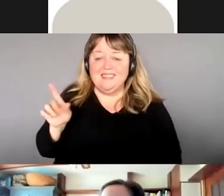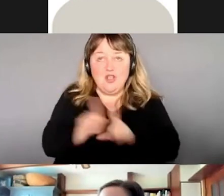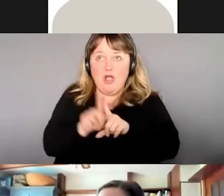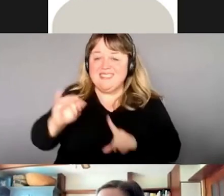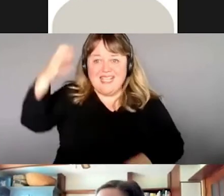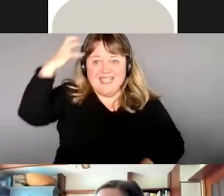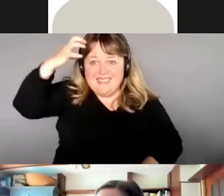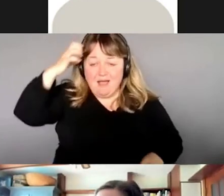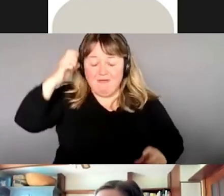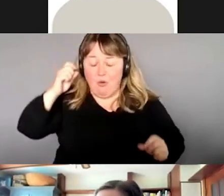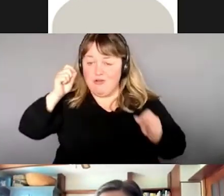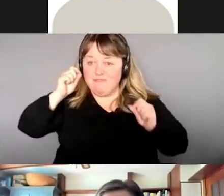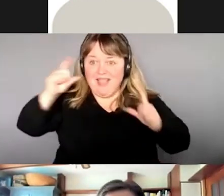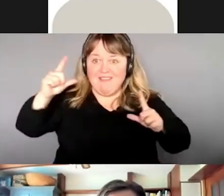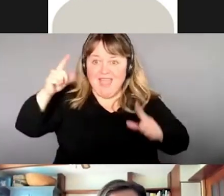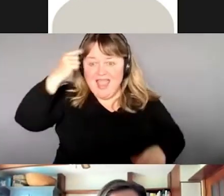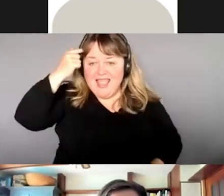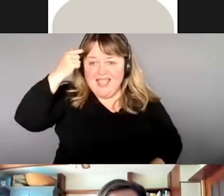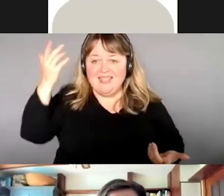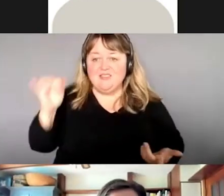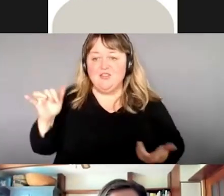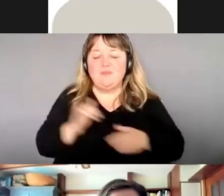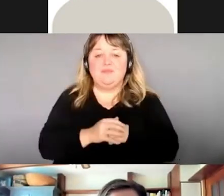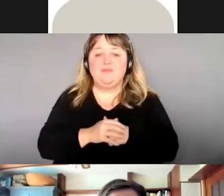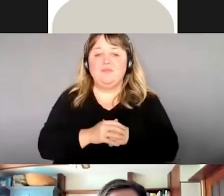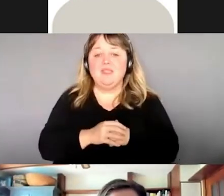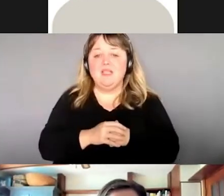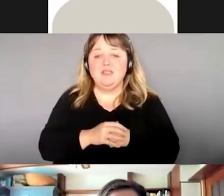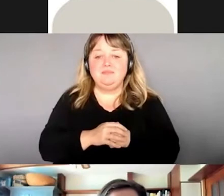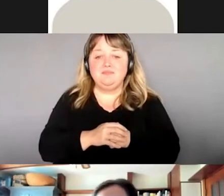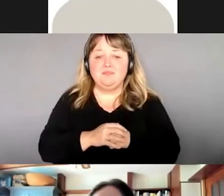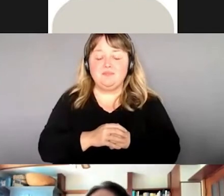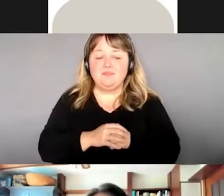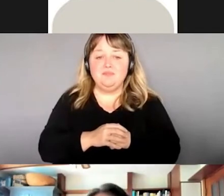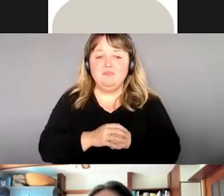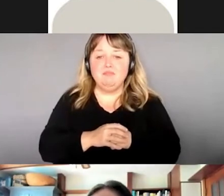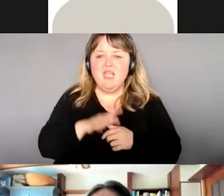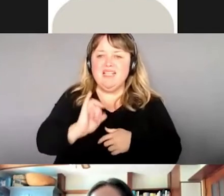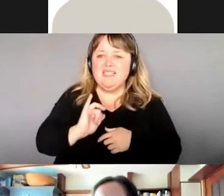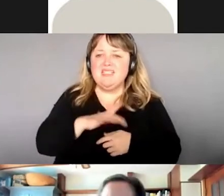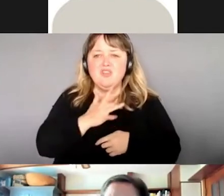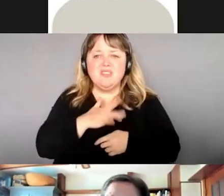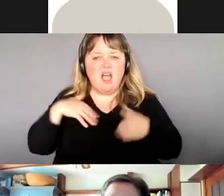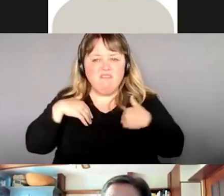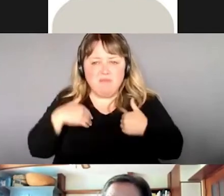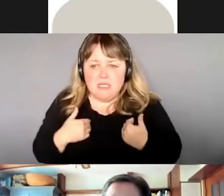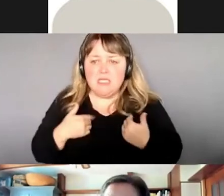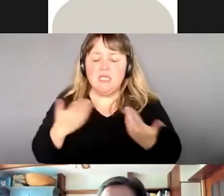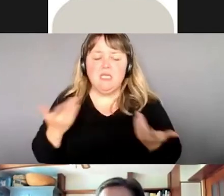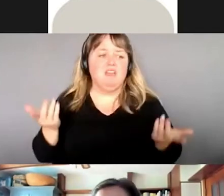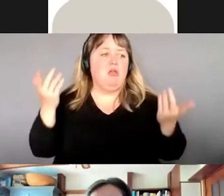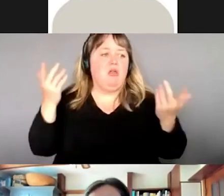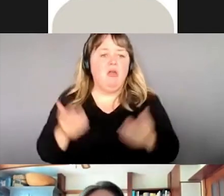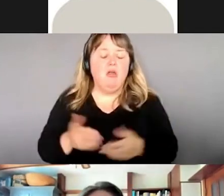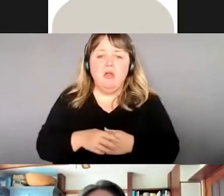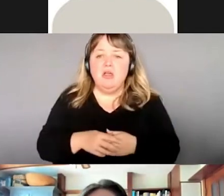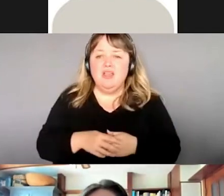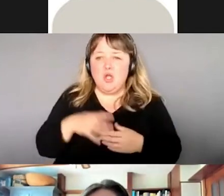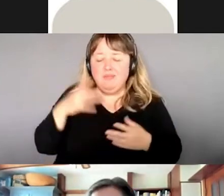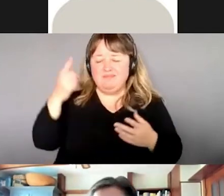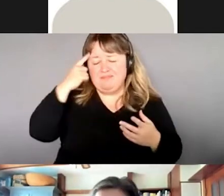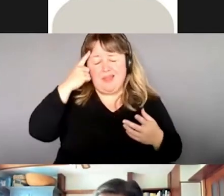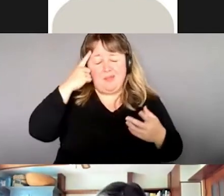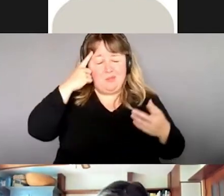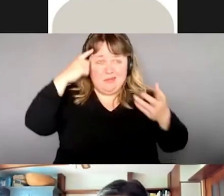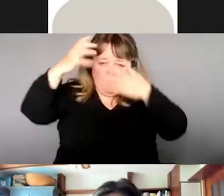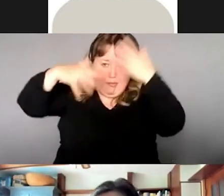Donc, quand on sent qu'on est plus fatigué, on a de la misère à avoir des pensées claires,